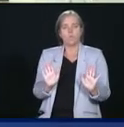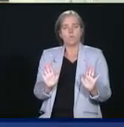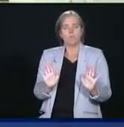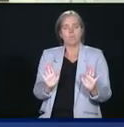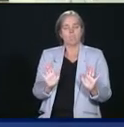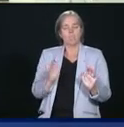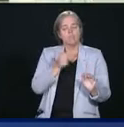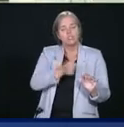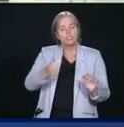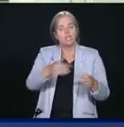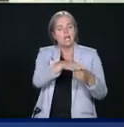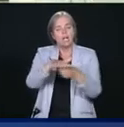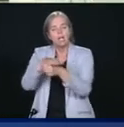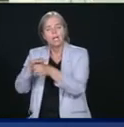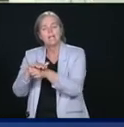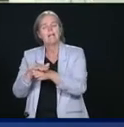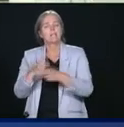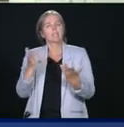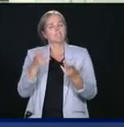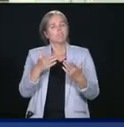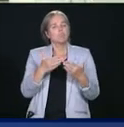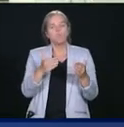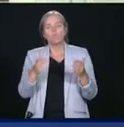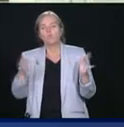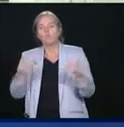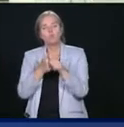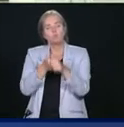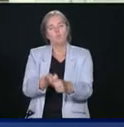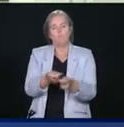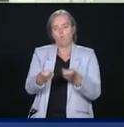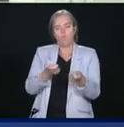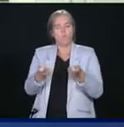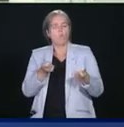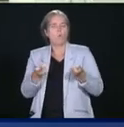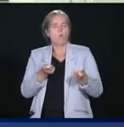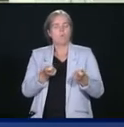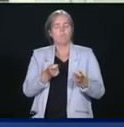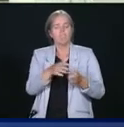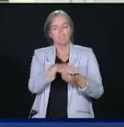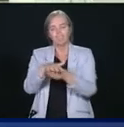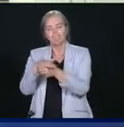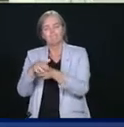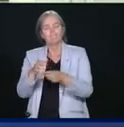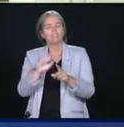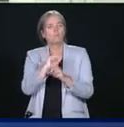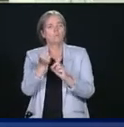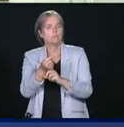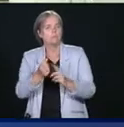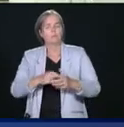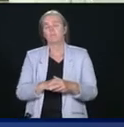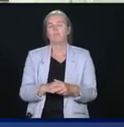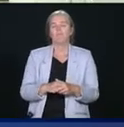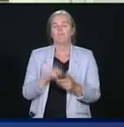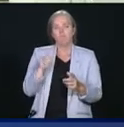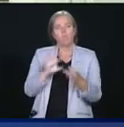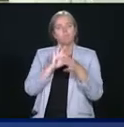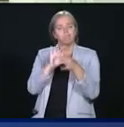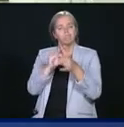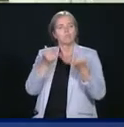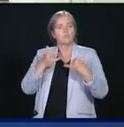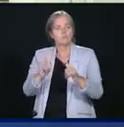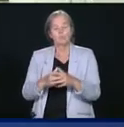nous progressons dans le redémarrage de l'économie, nous devons continuer à travailler ensemble. Jeudi, dans le cadre de notre appel